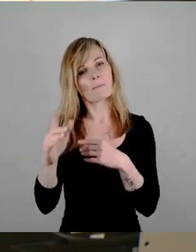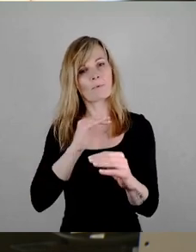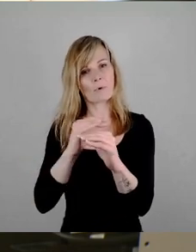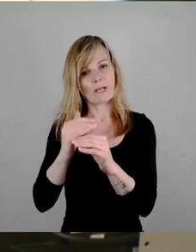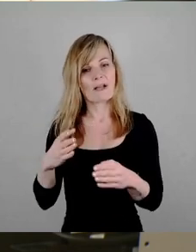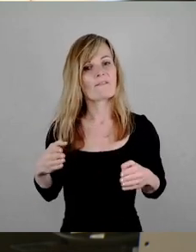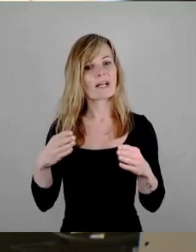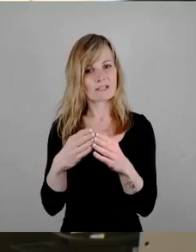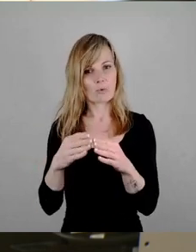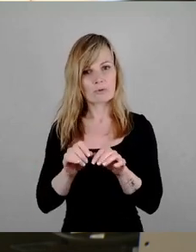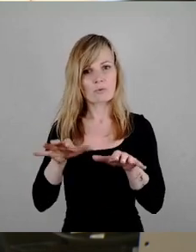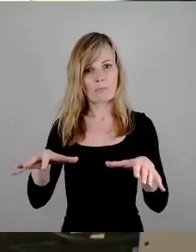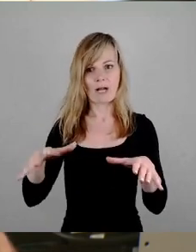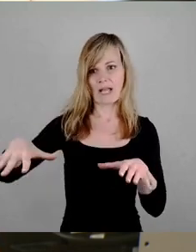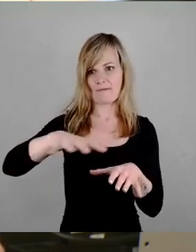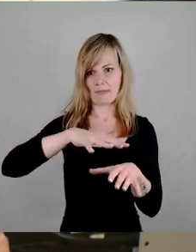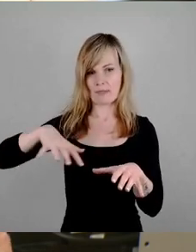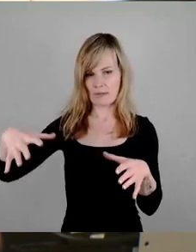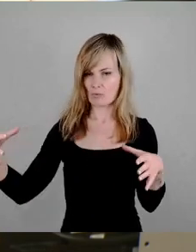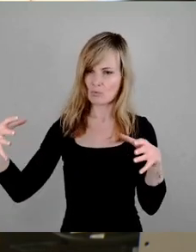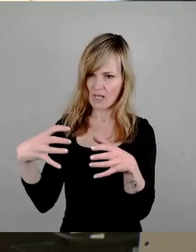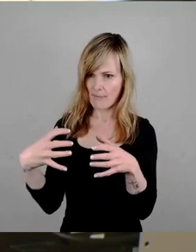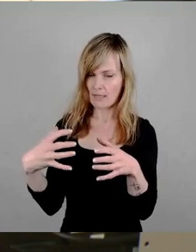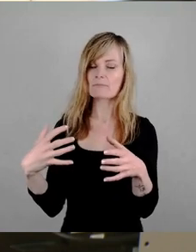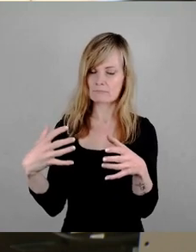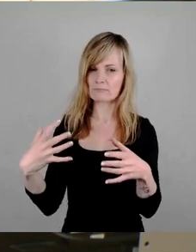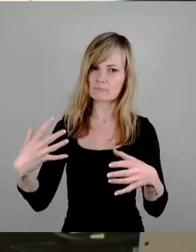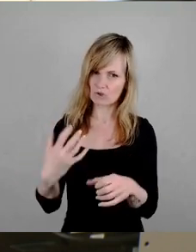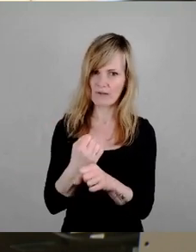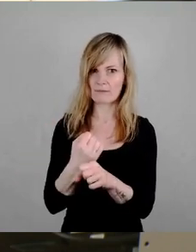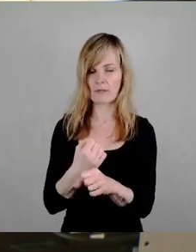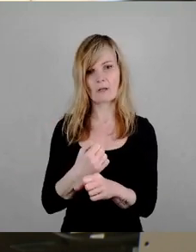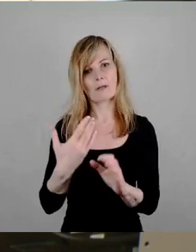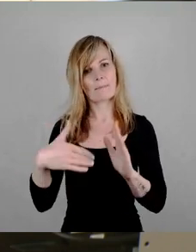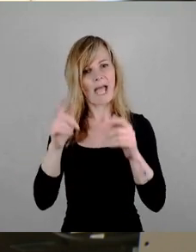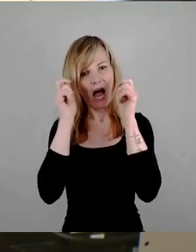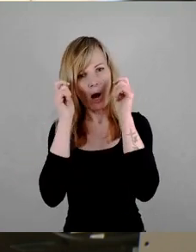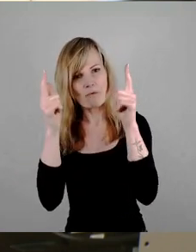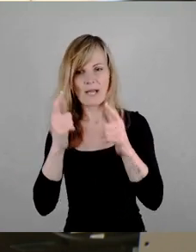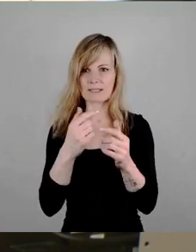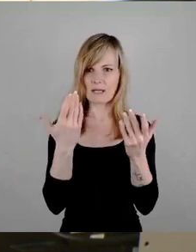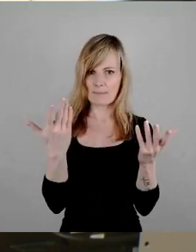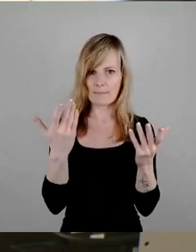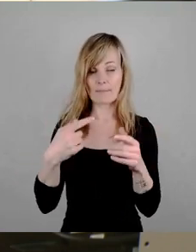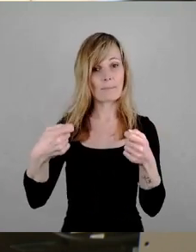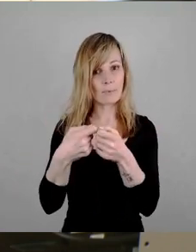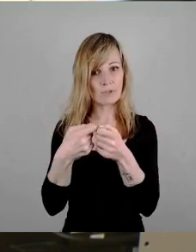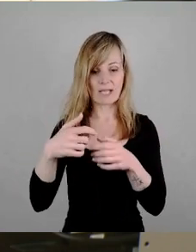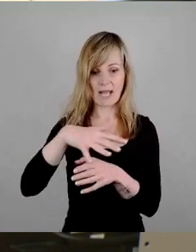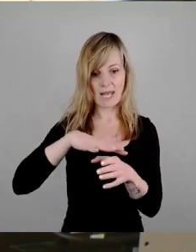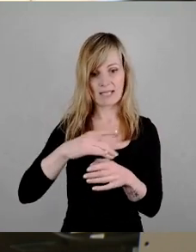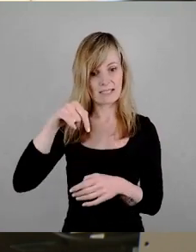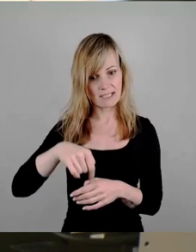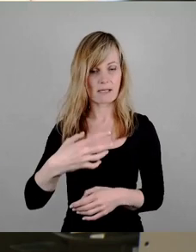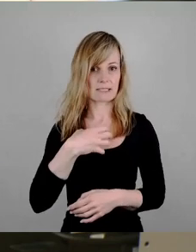Fraktionsübergreifend hinbekommen haben Dass wir Aufmerksamkeit generieren Im Bund und im Land Für das, was wir hier in Dresden schon geschaffen haben